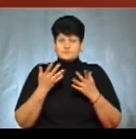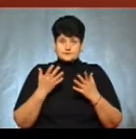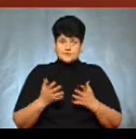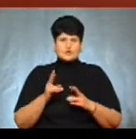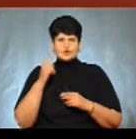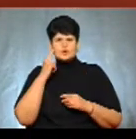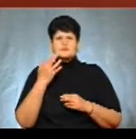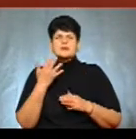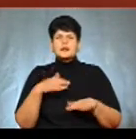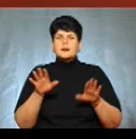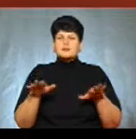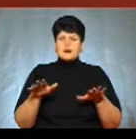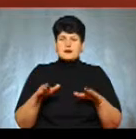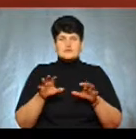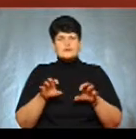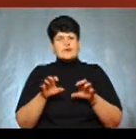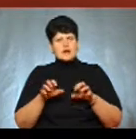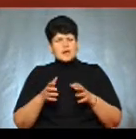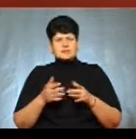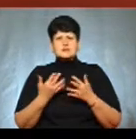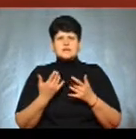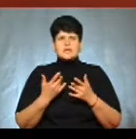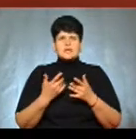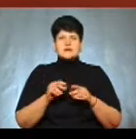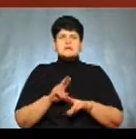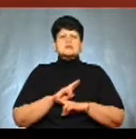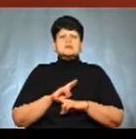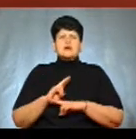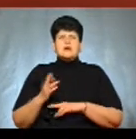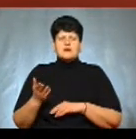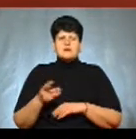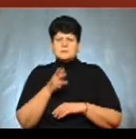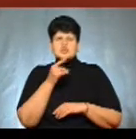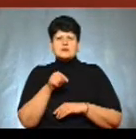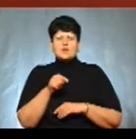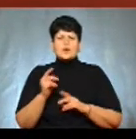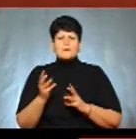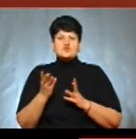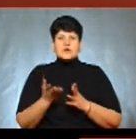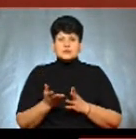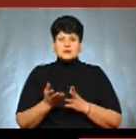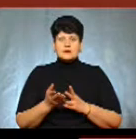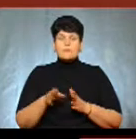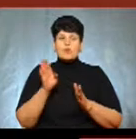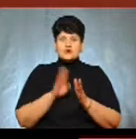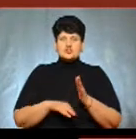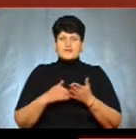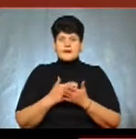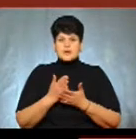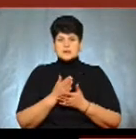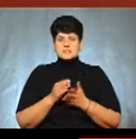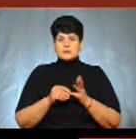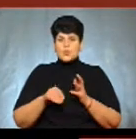людей не думає, скільки птахів, скільки тварин, скільки комах загине під час тої пожежі. Відповідно, погіршиться якість